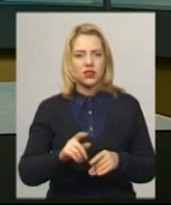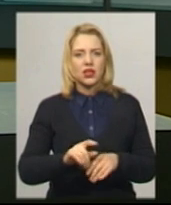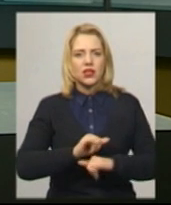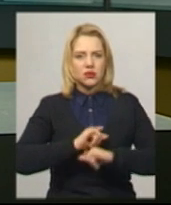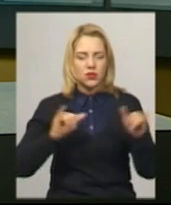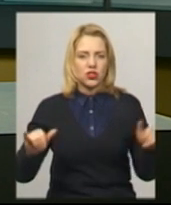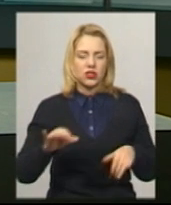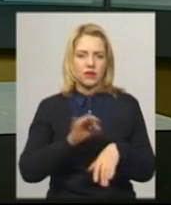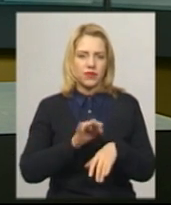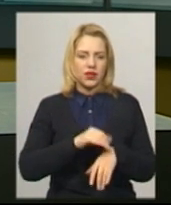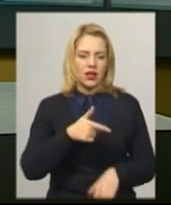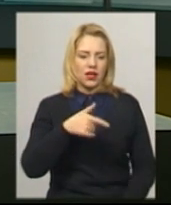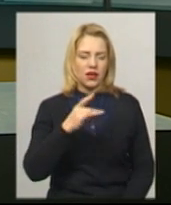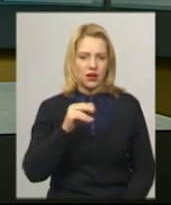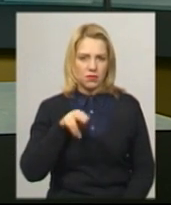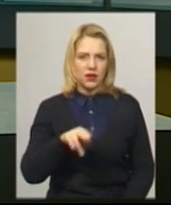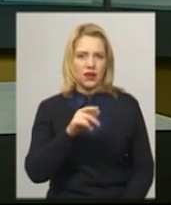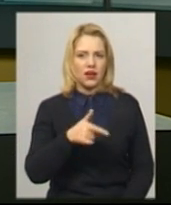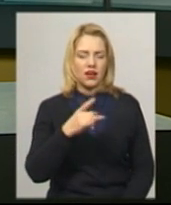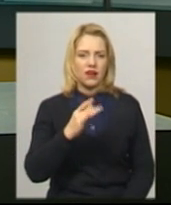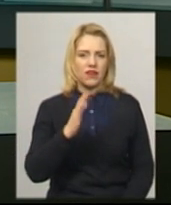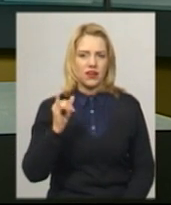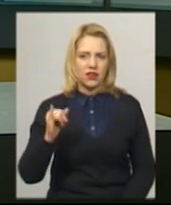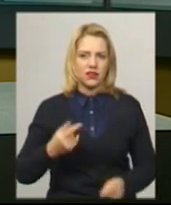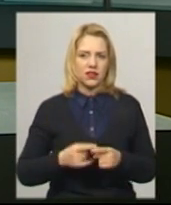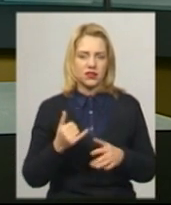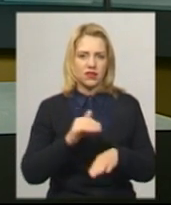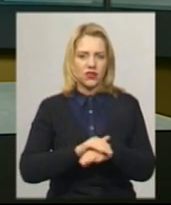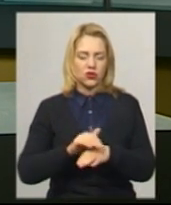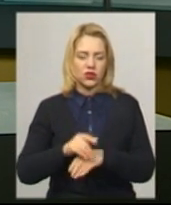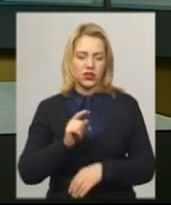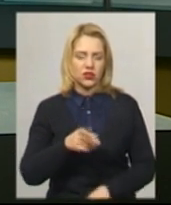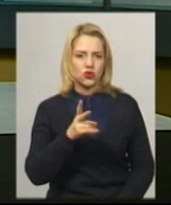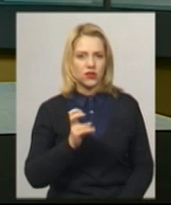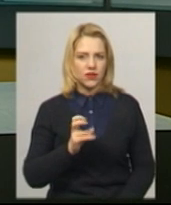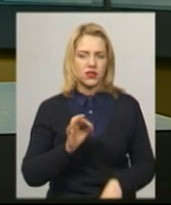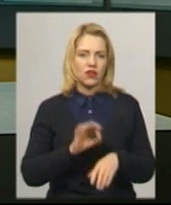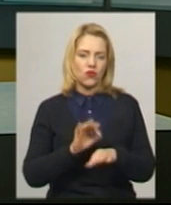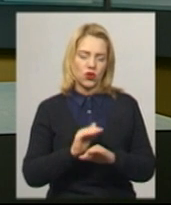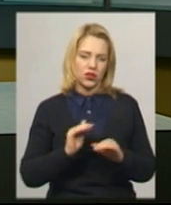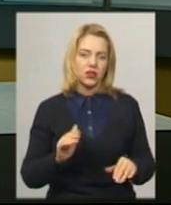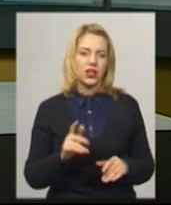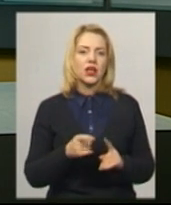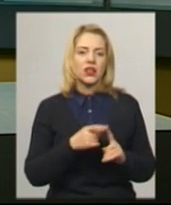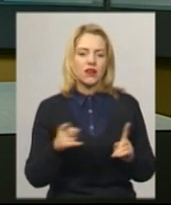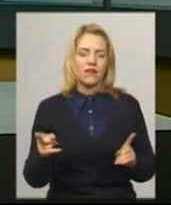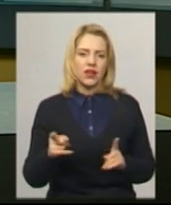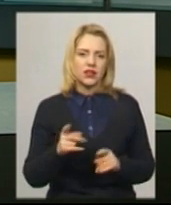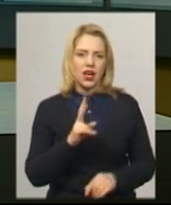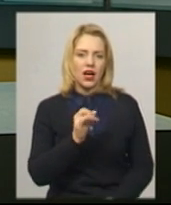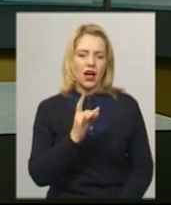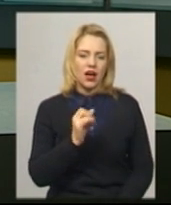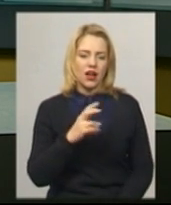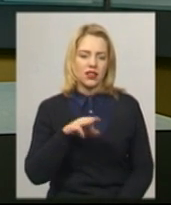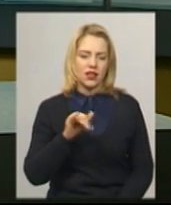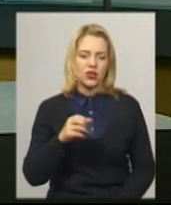ГРВІ. На сьогоднішній день у місті зафіксовано 1200 хворих дітей, додає Василь Сукач. Триватиме карантин до 3 лютого